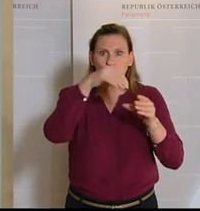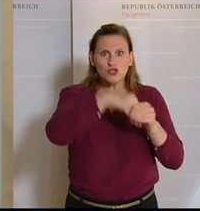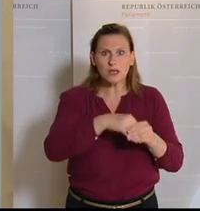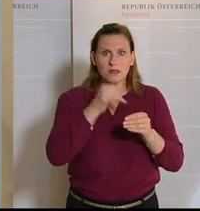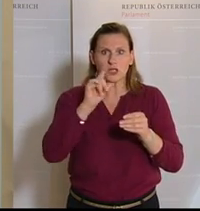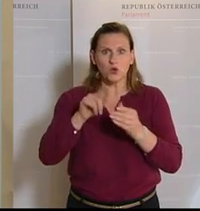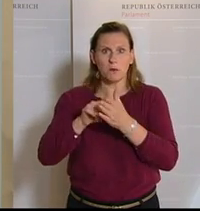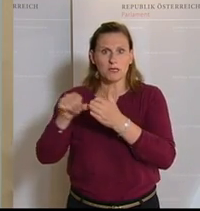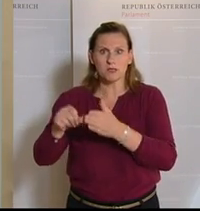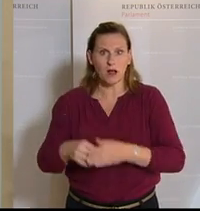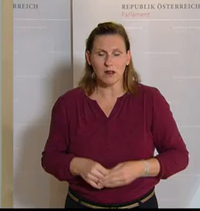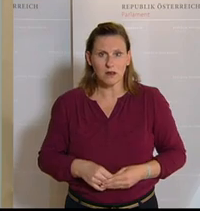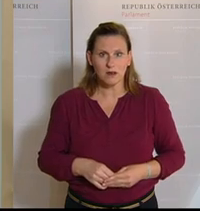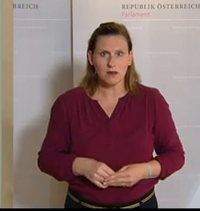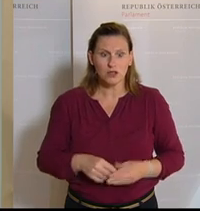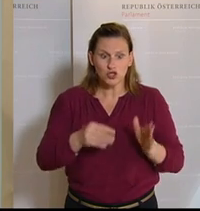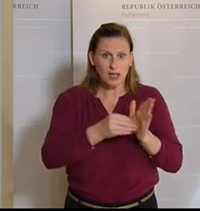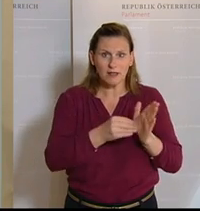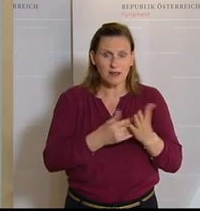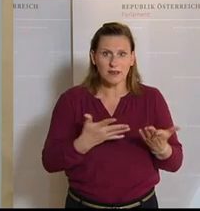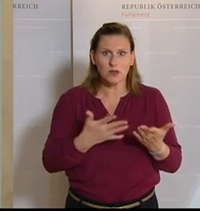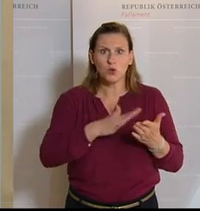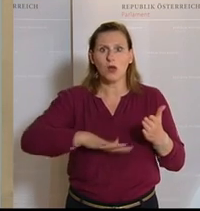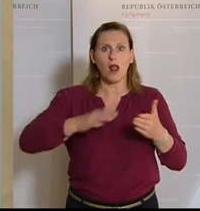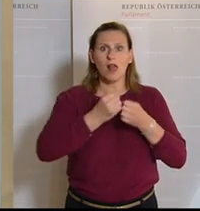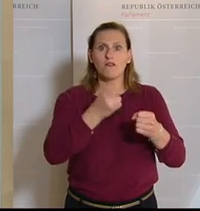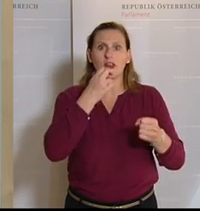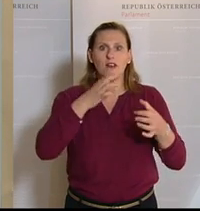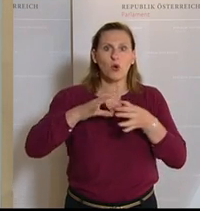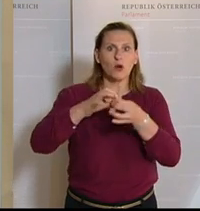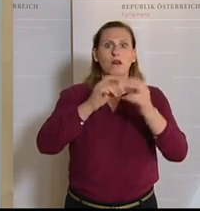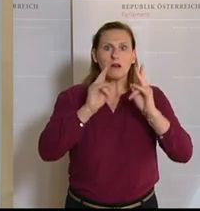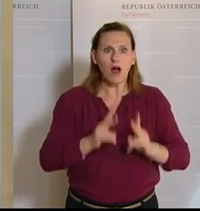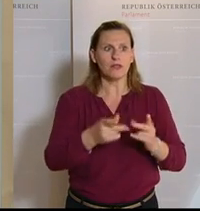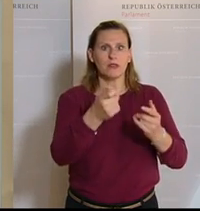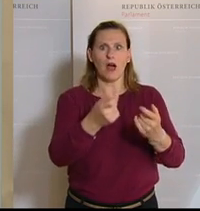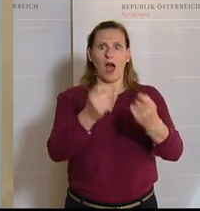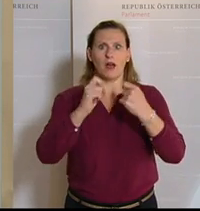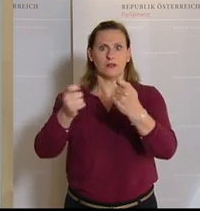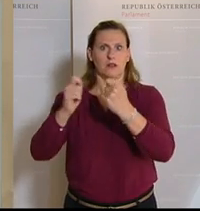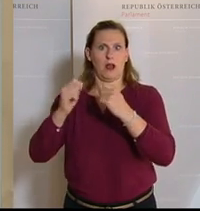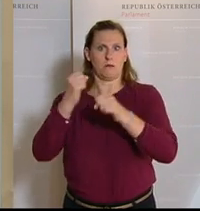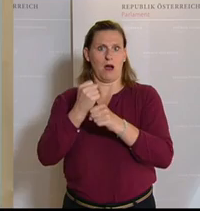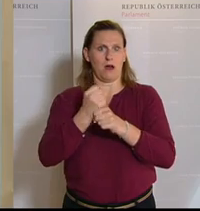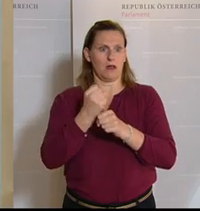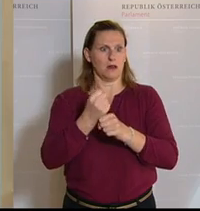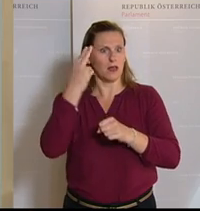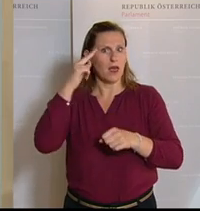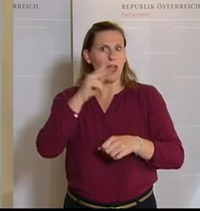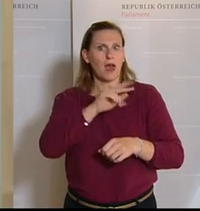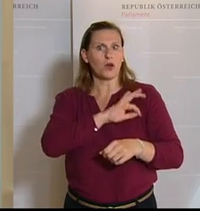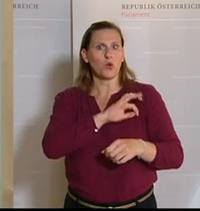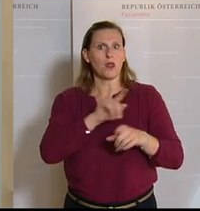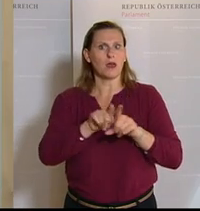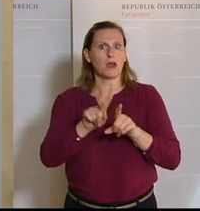bezahlt werden soll. Und alle freiwilligen Organisationen können natürlich beantragen. Herr Kollege Keck, natürlich leistet auch der Arbeiter-Samariter